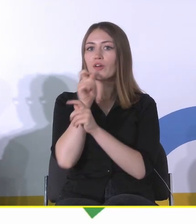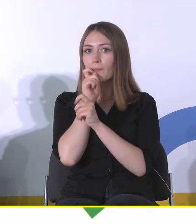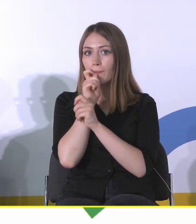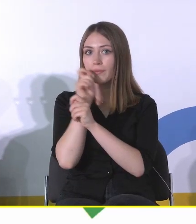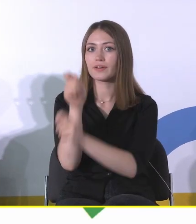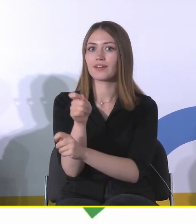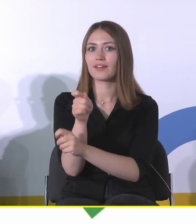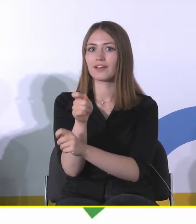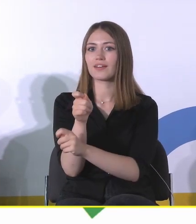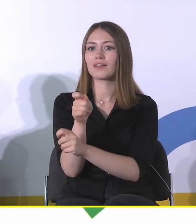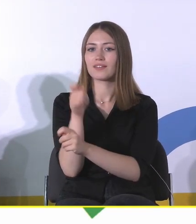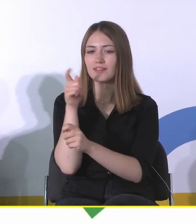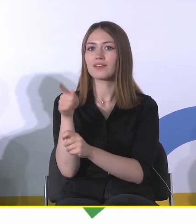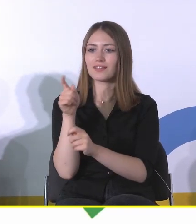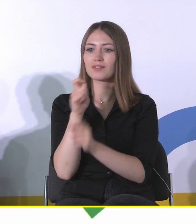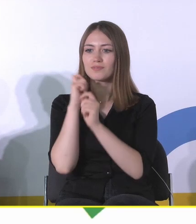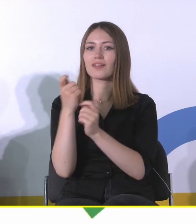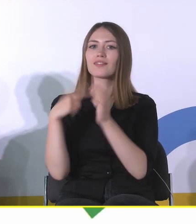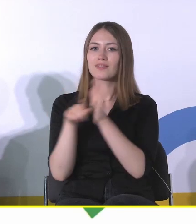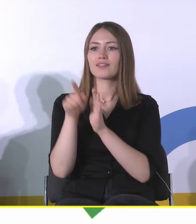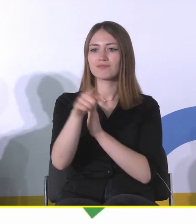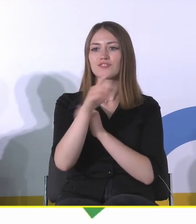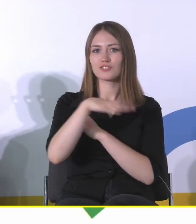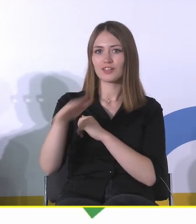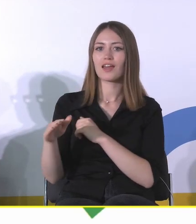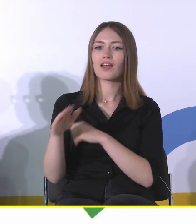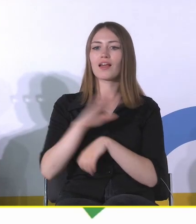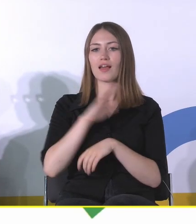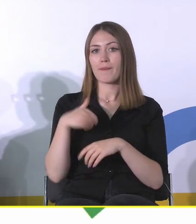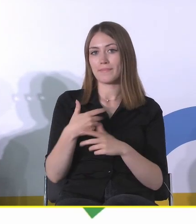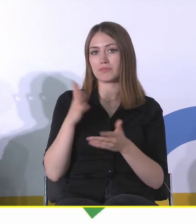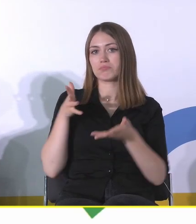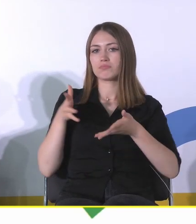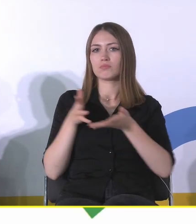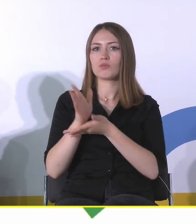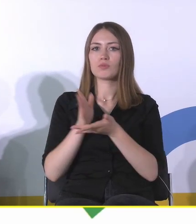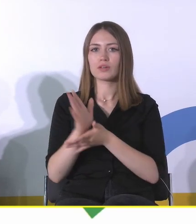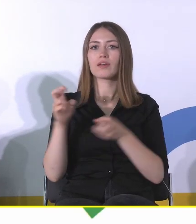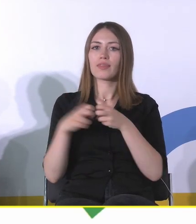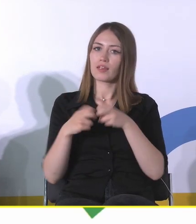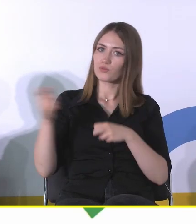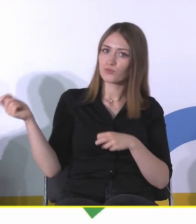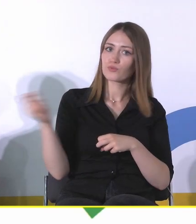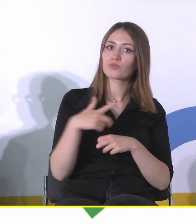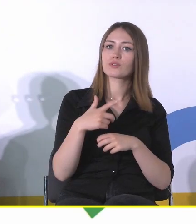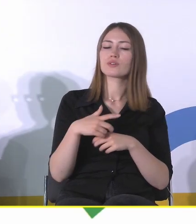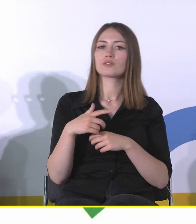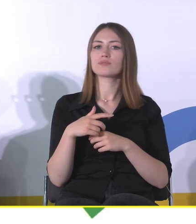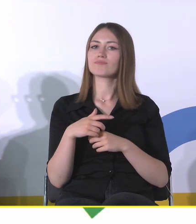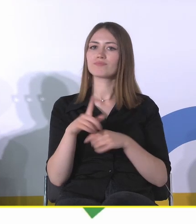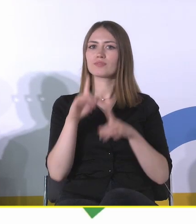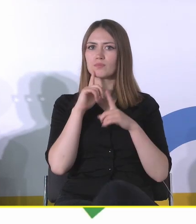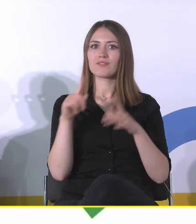dla tych dziadków i dzieci, a my w tym pomożemy. Umieścimy to w internecie, będzie, słuchajcie, no to było po prostu szczał w